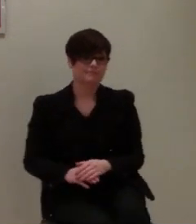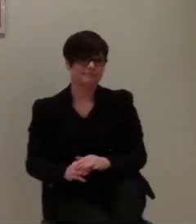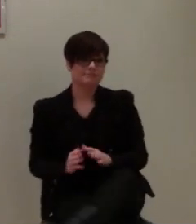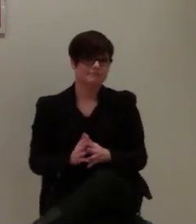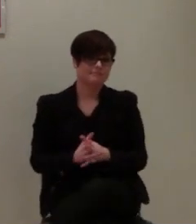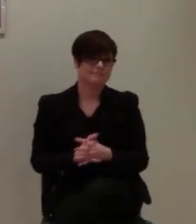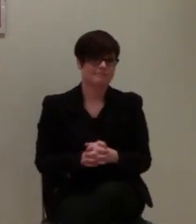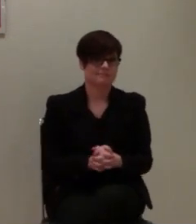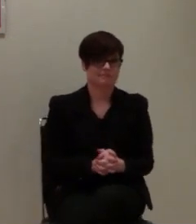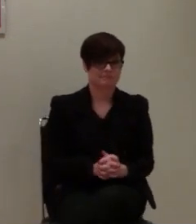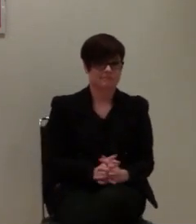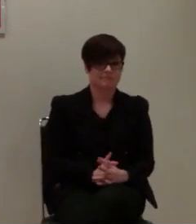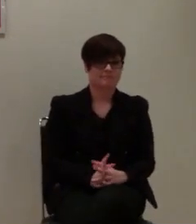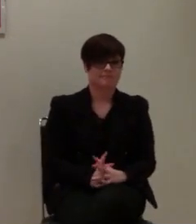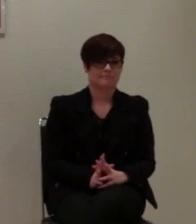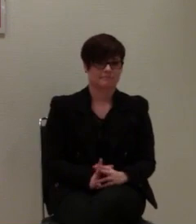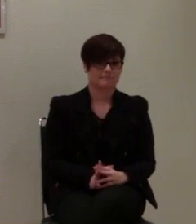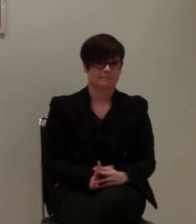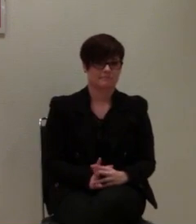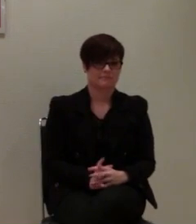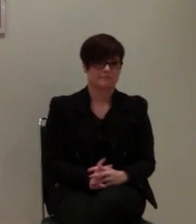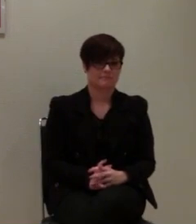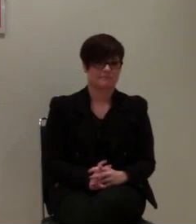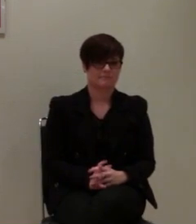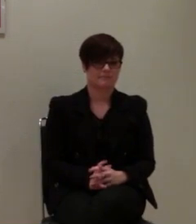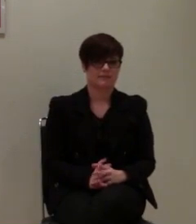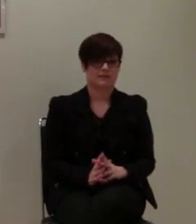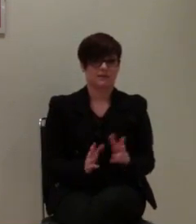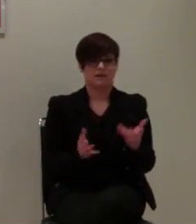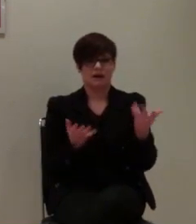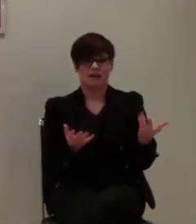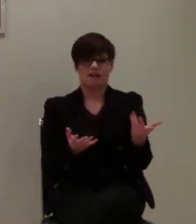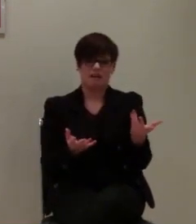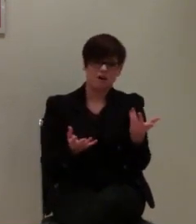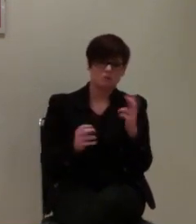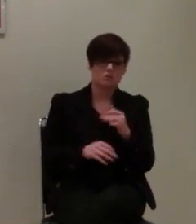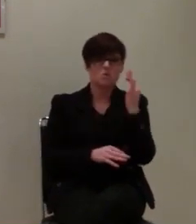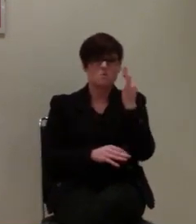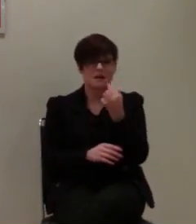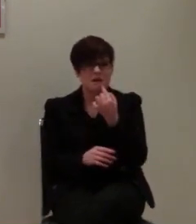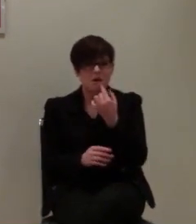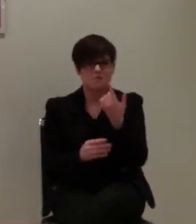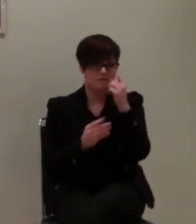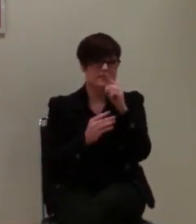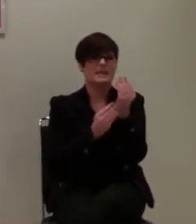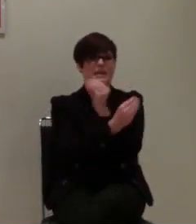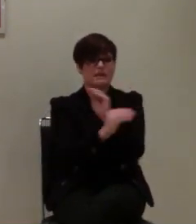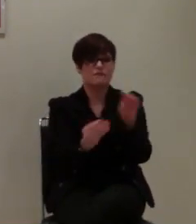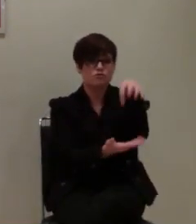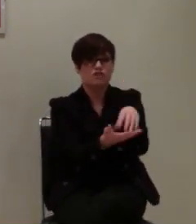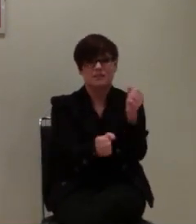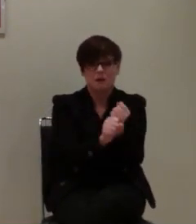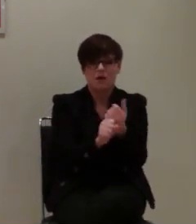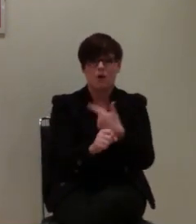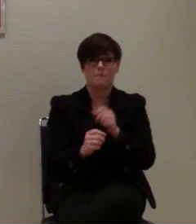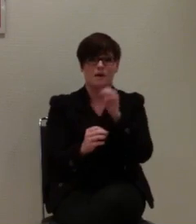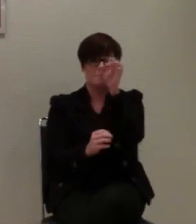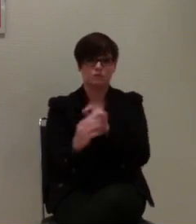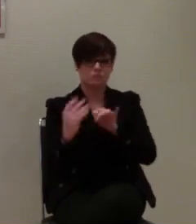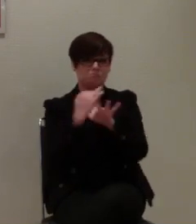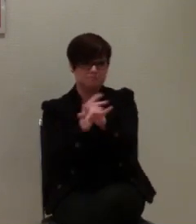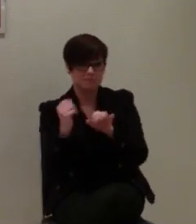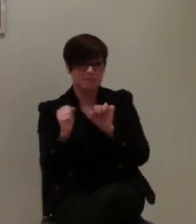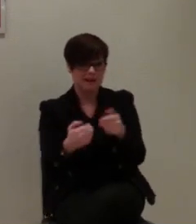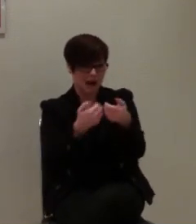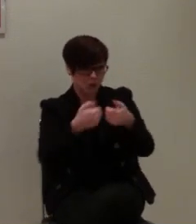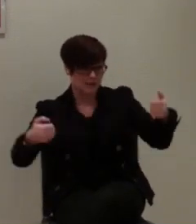Das ist nochmal die Frage, wenn man so einen Infostand macht, ob die das dann auseinanderhalten können,